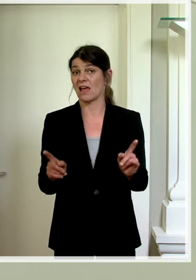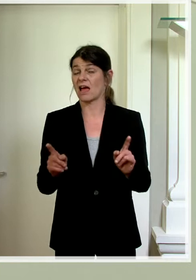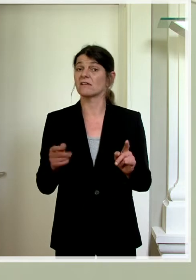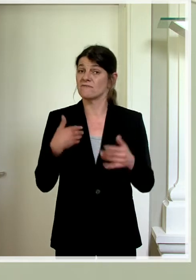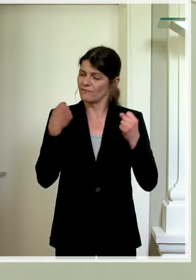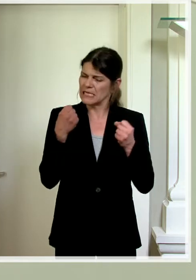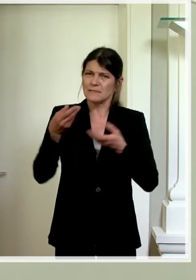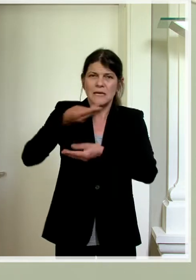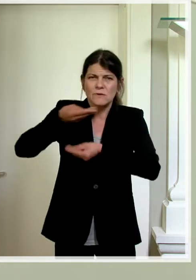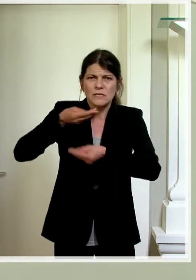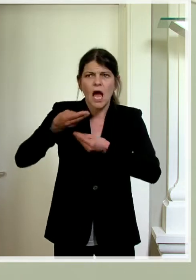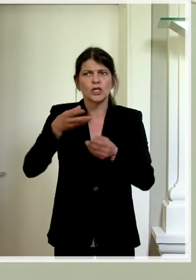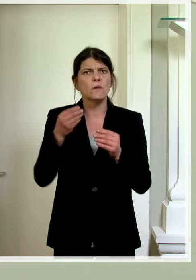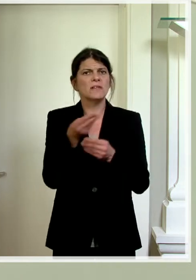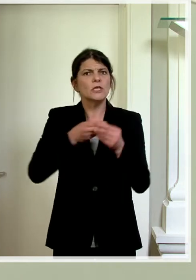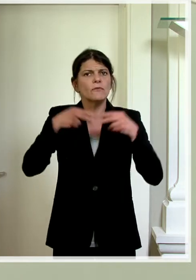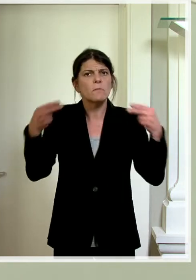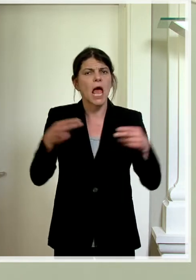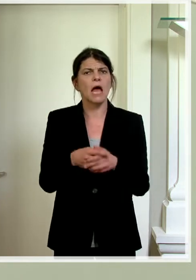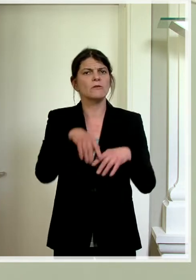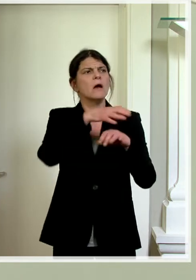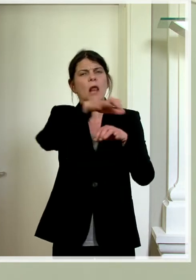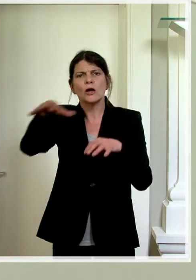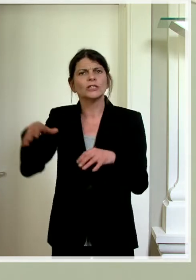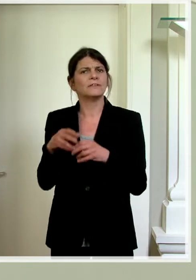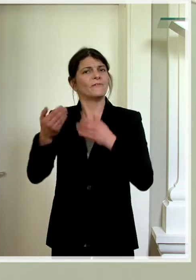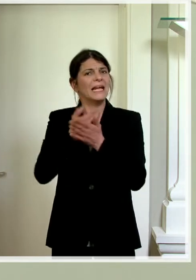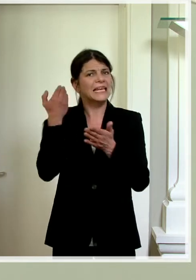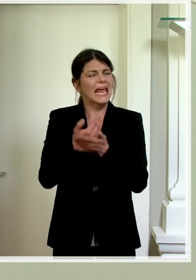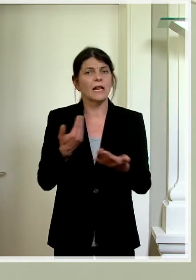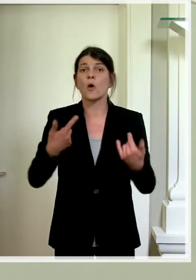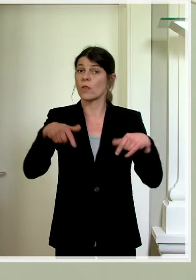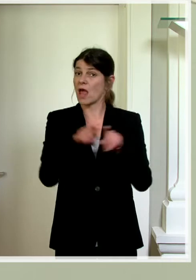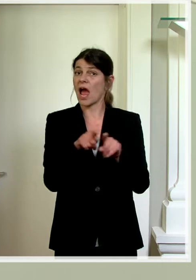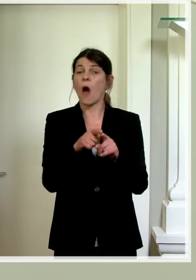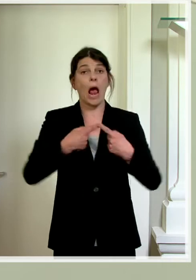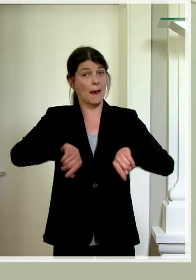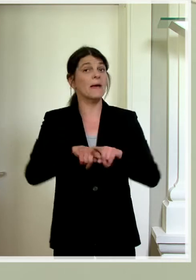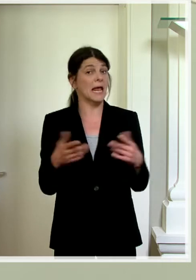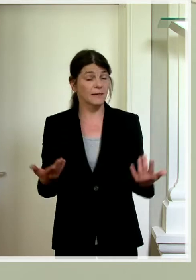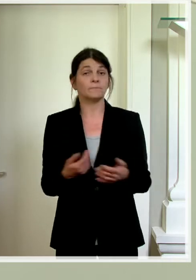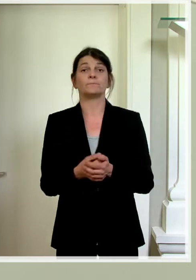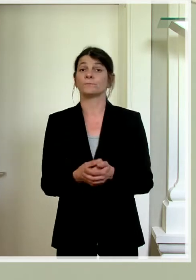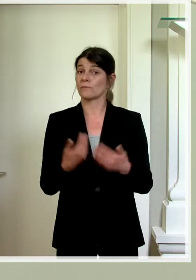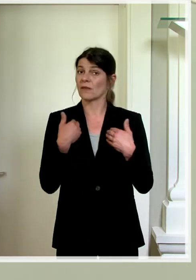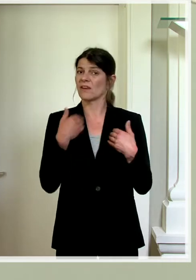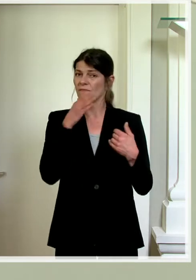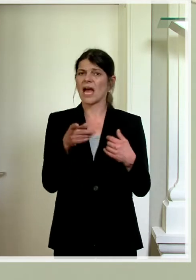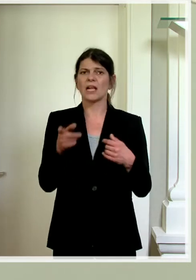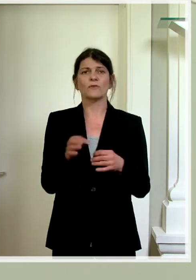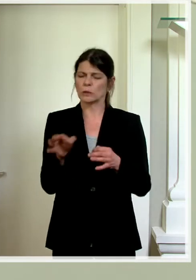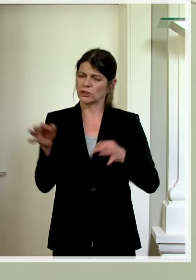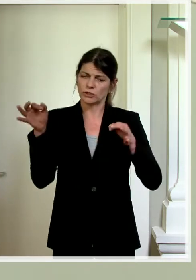Austausch mit den Wirtschaftsverbänden, Branchenvertretern und auch den Gemeinden. Und wir werden für die am Herbst